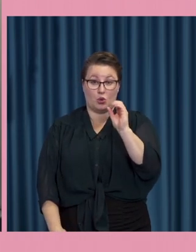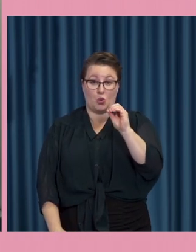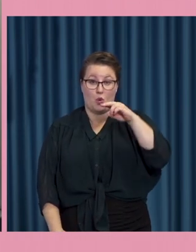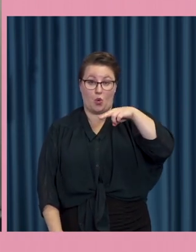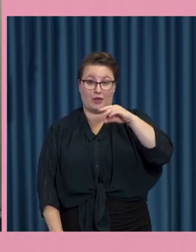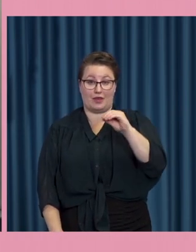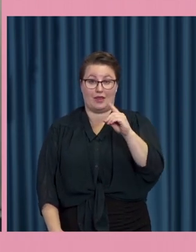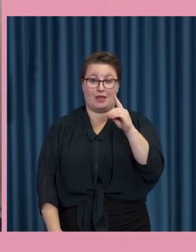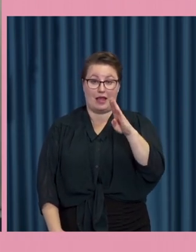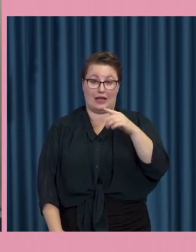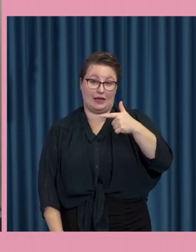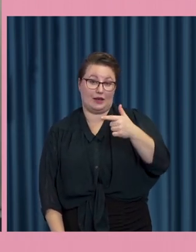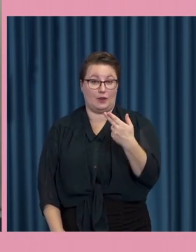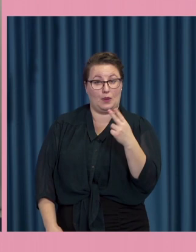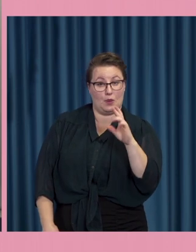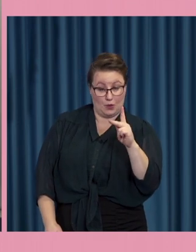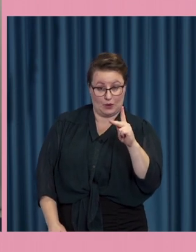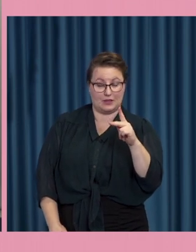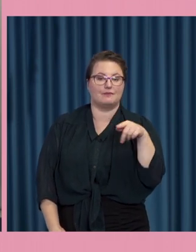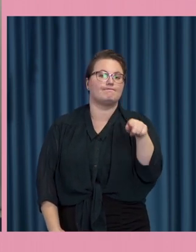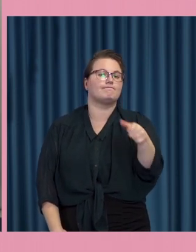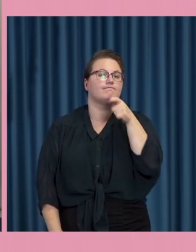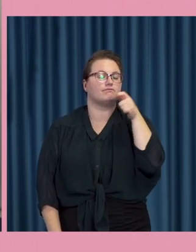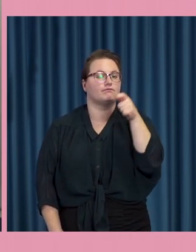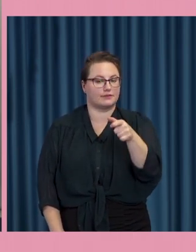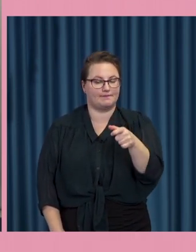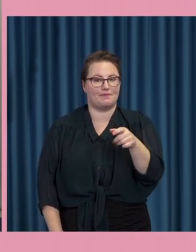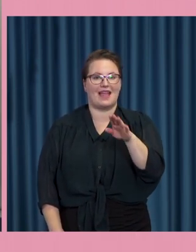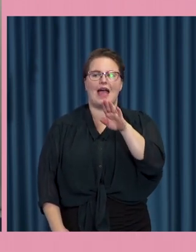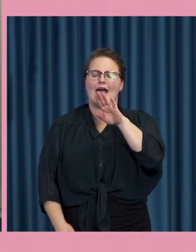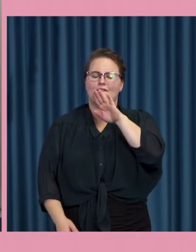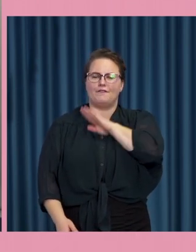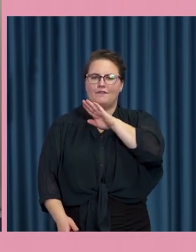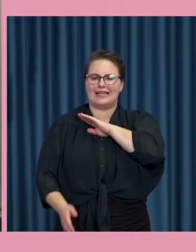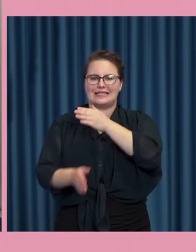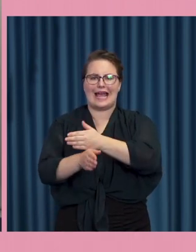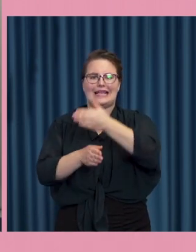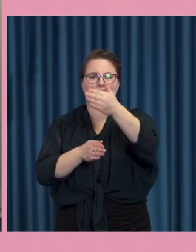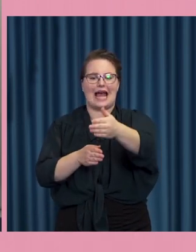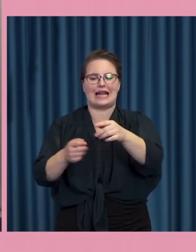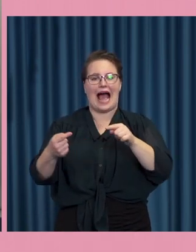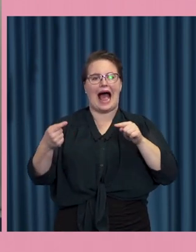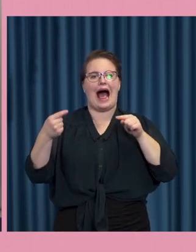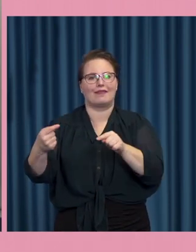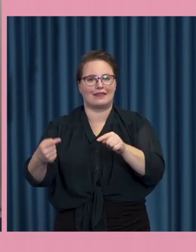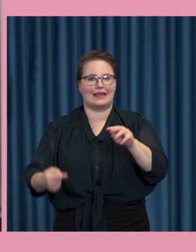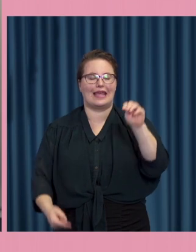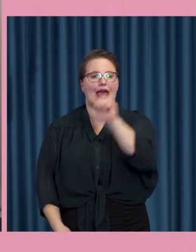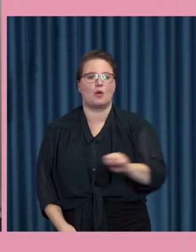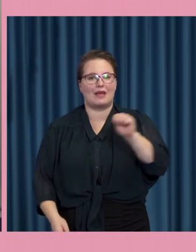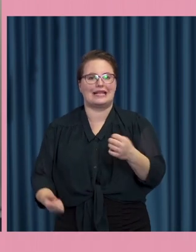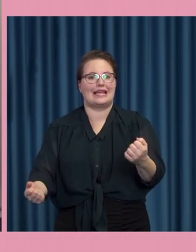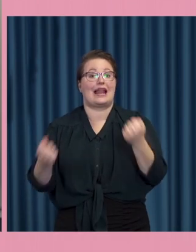sa då att det finns externa anti-europeiska krafter som försöker